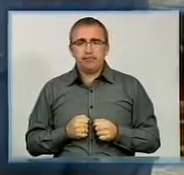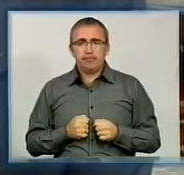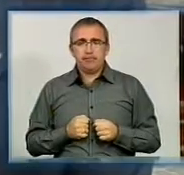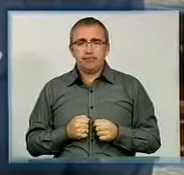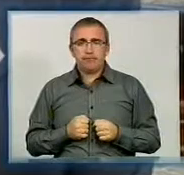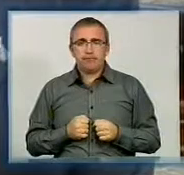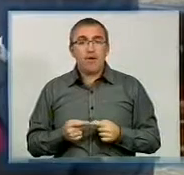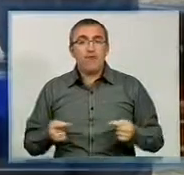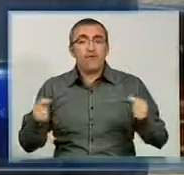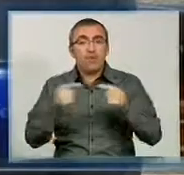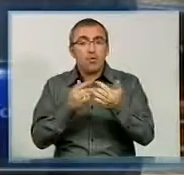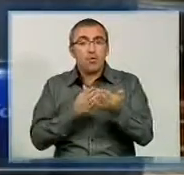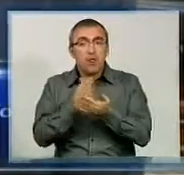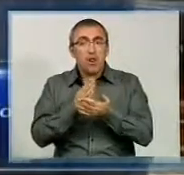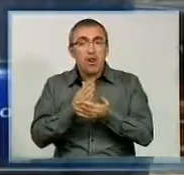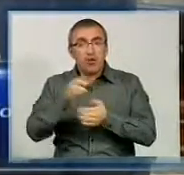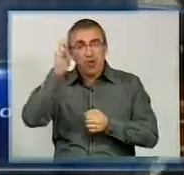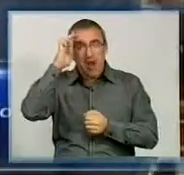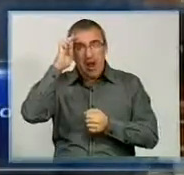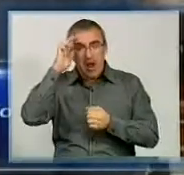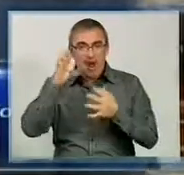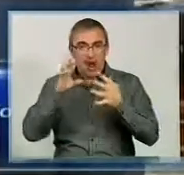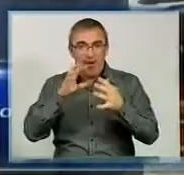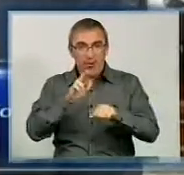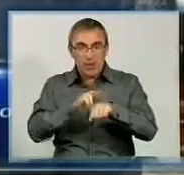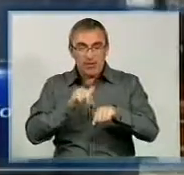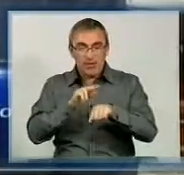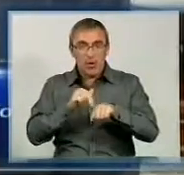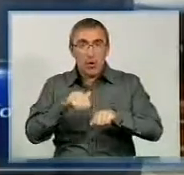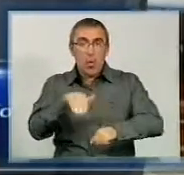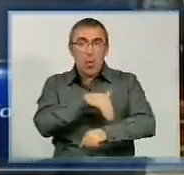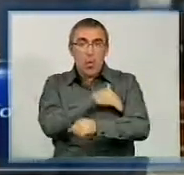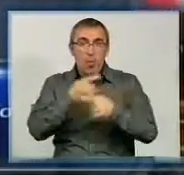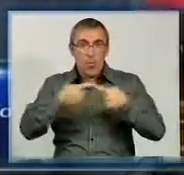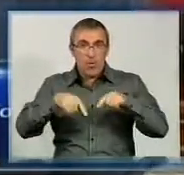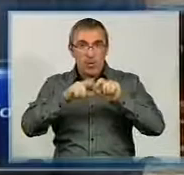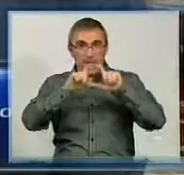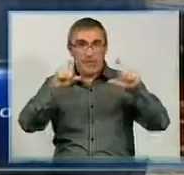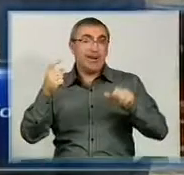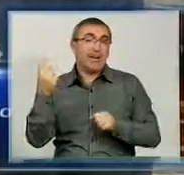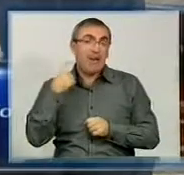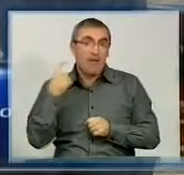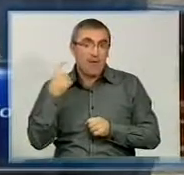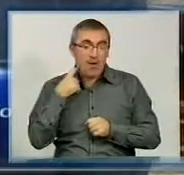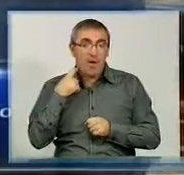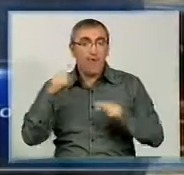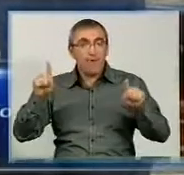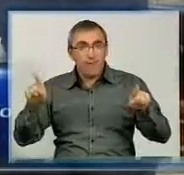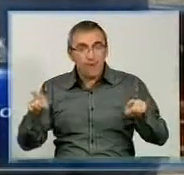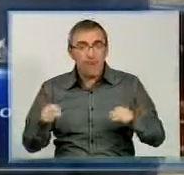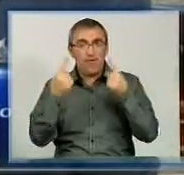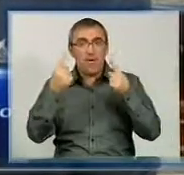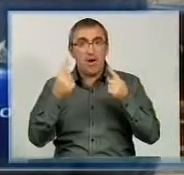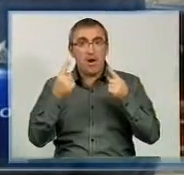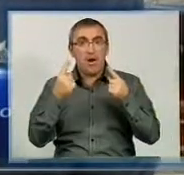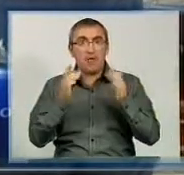Відповідні служби Державтоінспекції вийшли з клопотанням до комунальних організацій міста Кіровограда щодо відновлення та належного